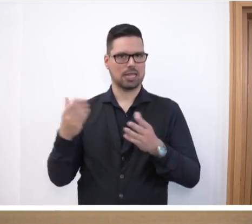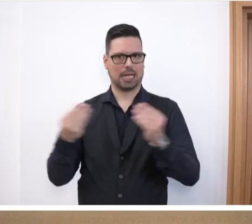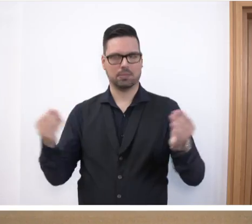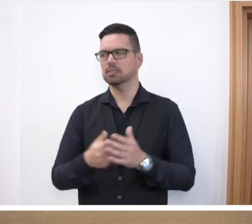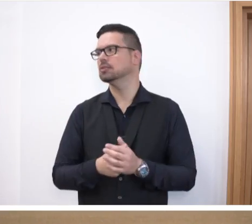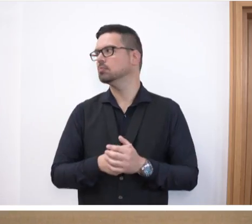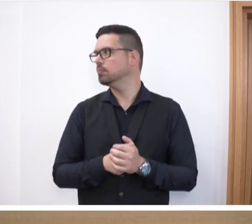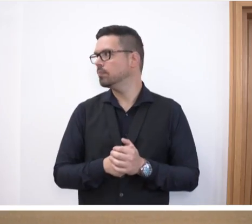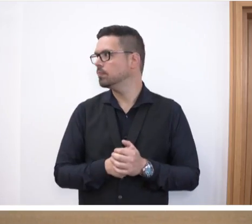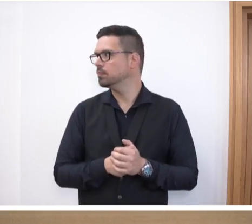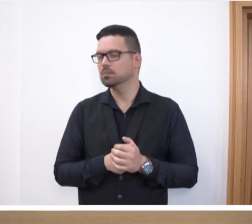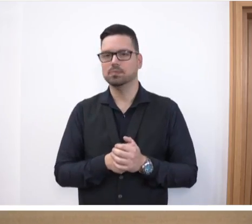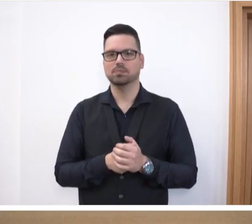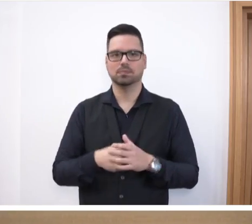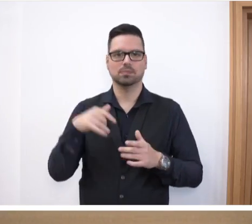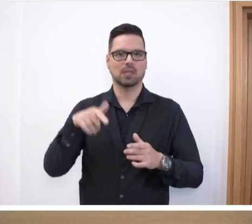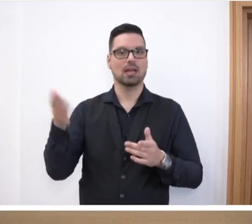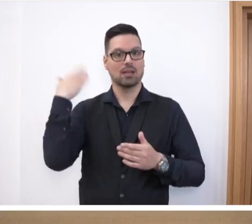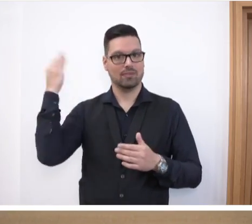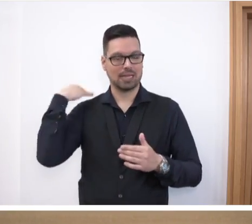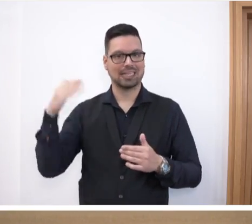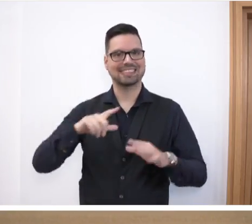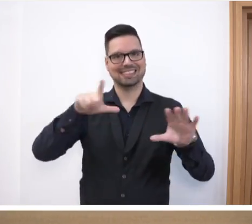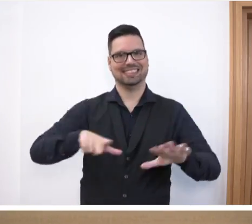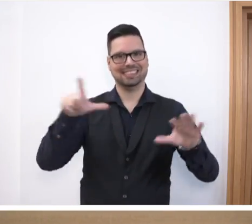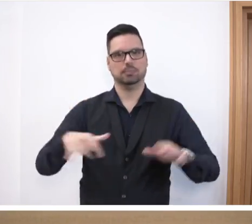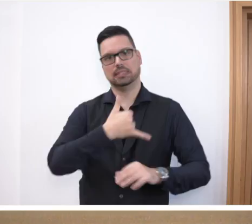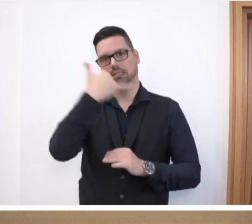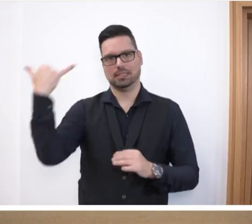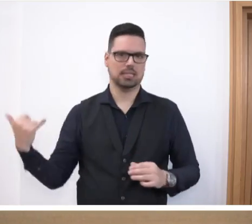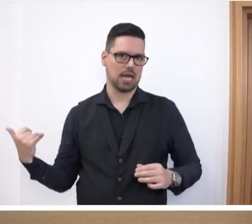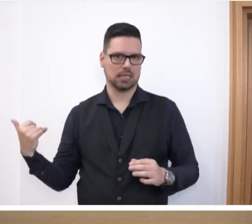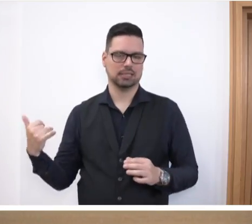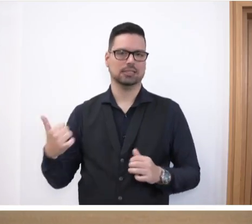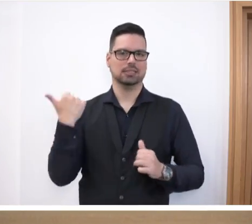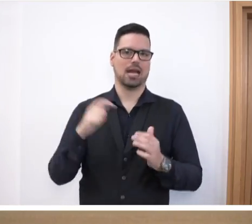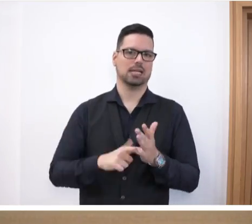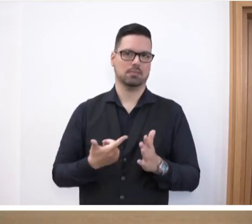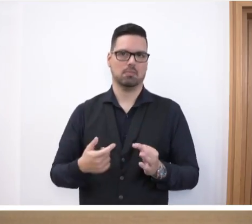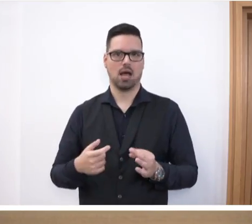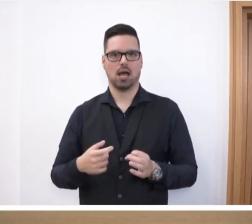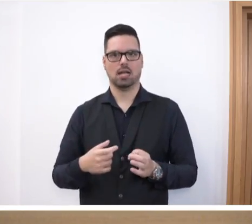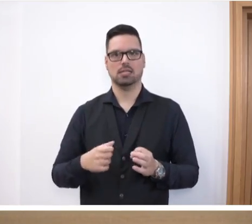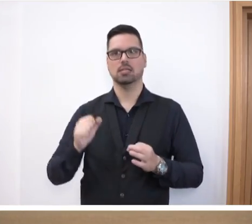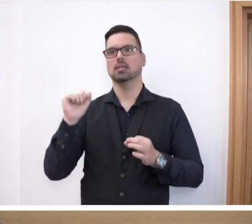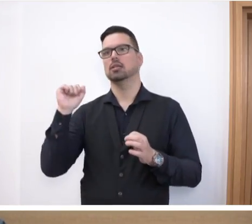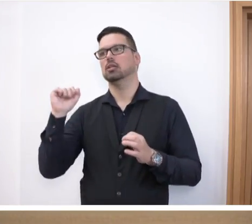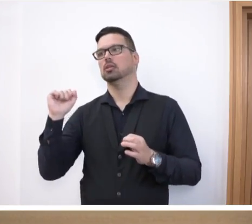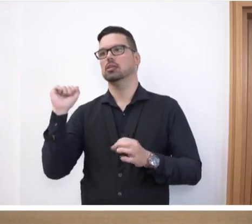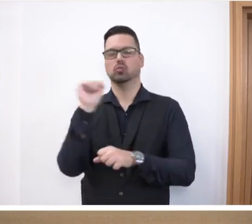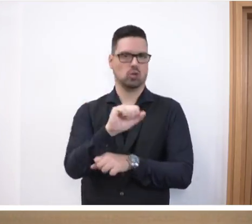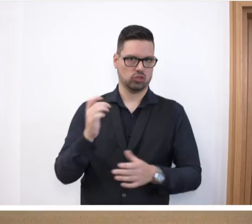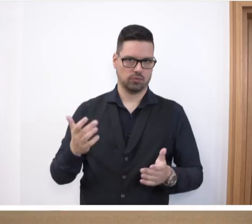dieses Gesetz in den vergangenen 17 Jahren erst einmal zur Durchführung gekommen